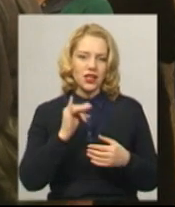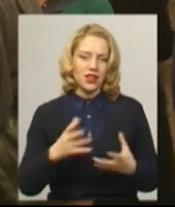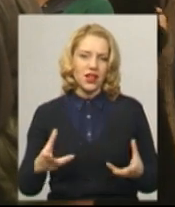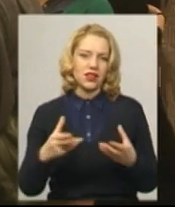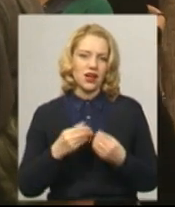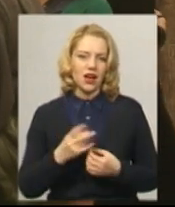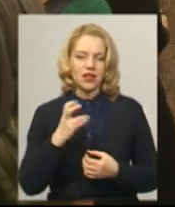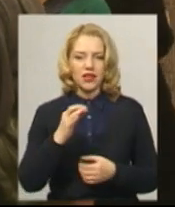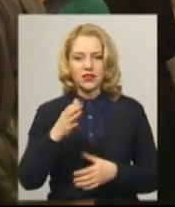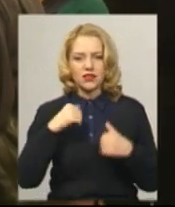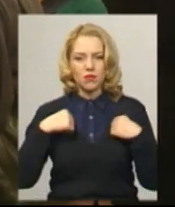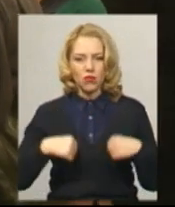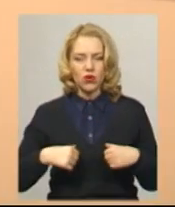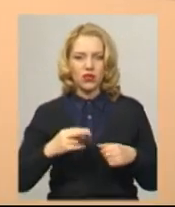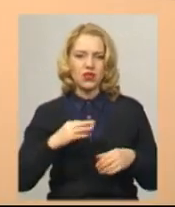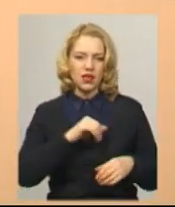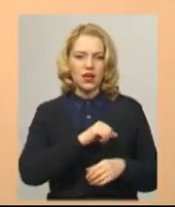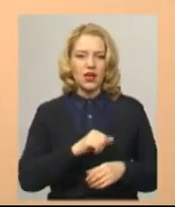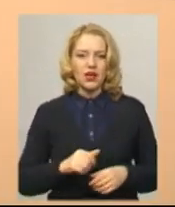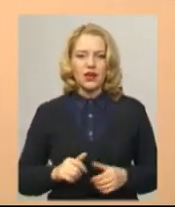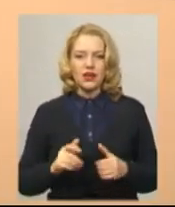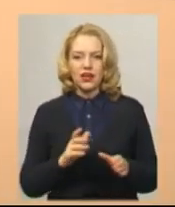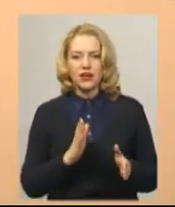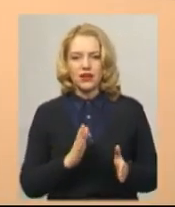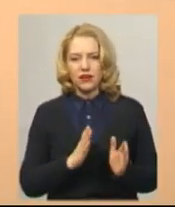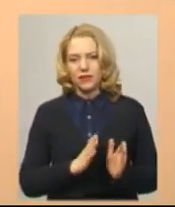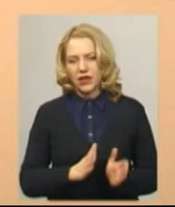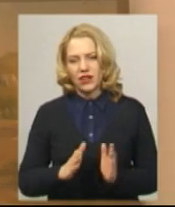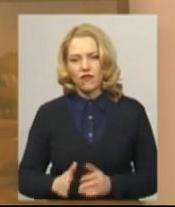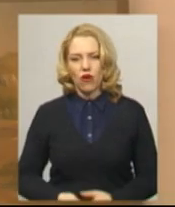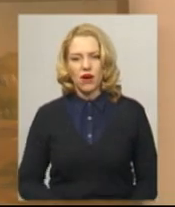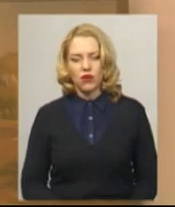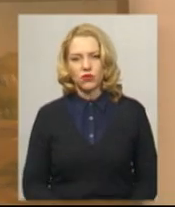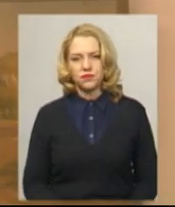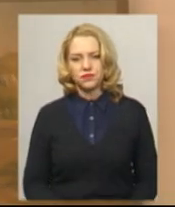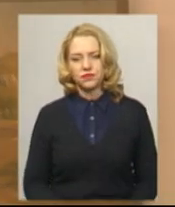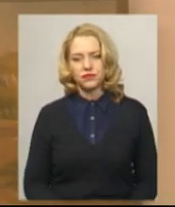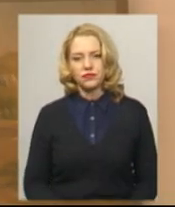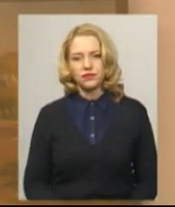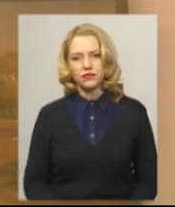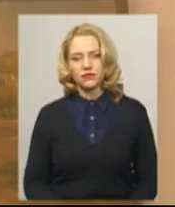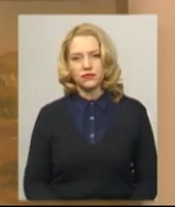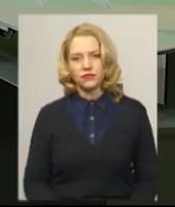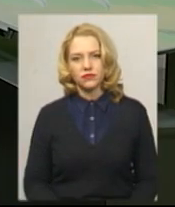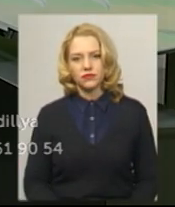на спокій, рівновагу. Андрій Гюменний, Віктор Кравий, новини на Суспільному, Хмельницький.